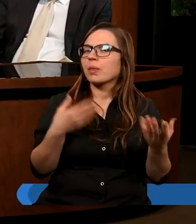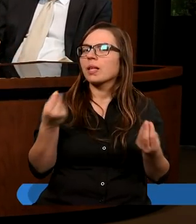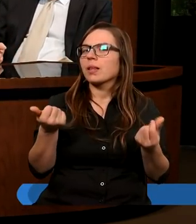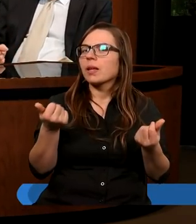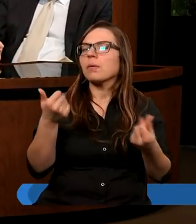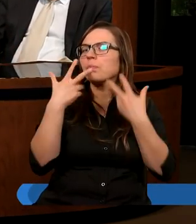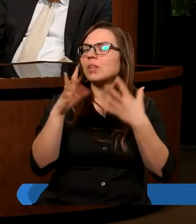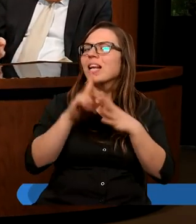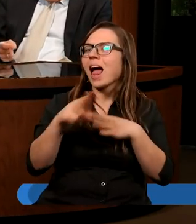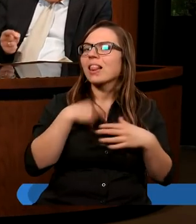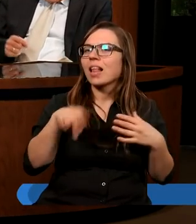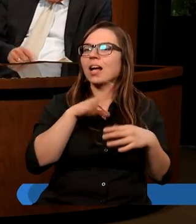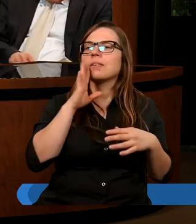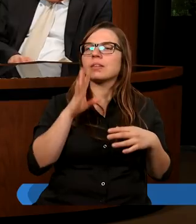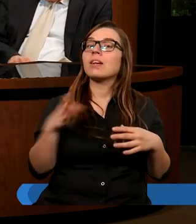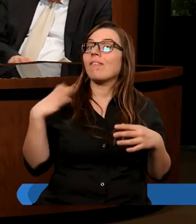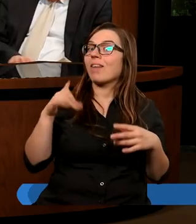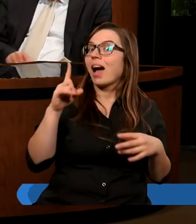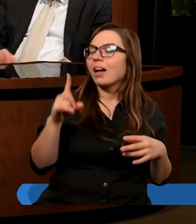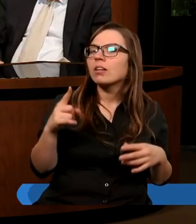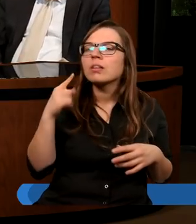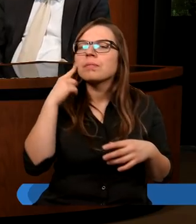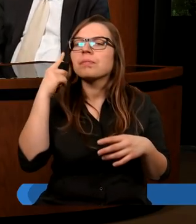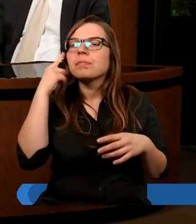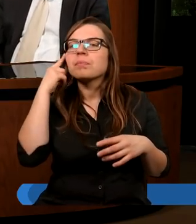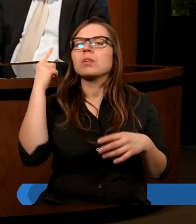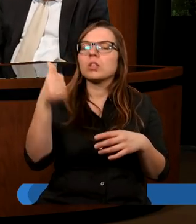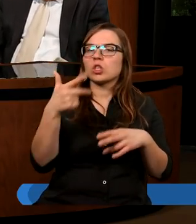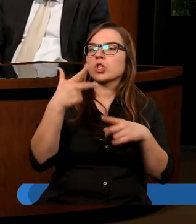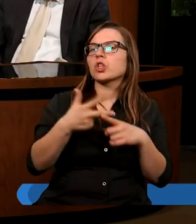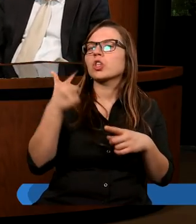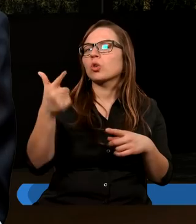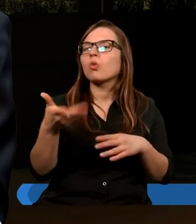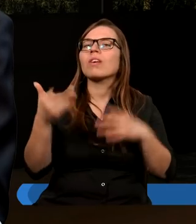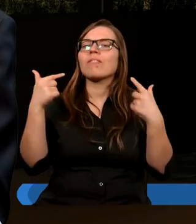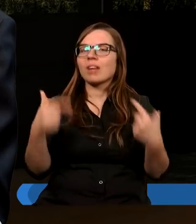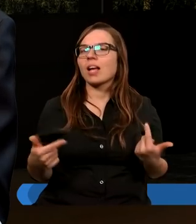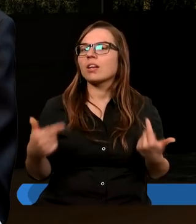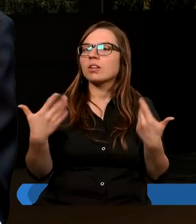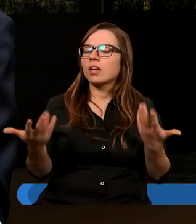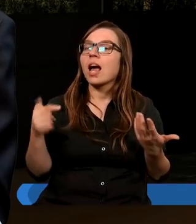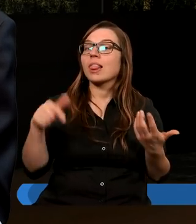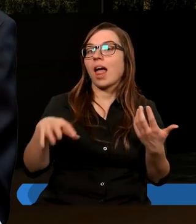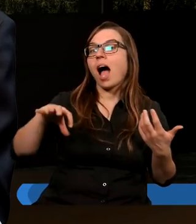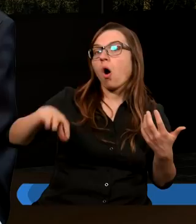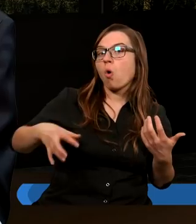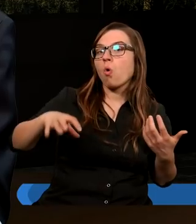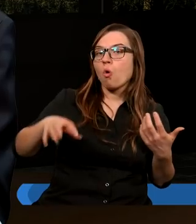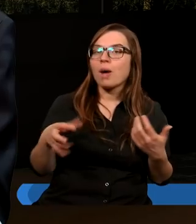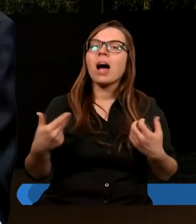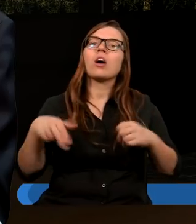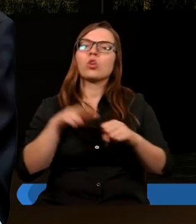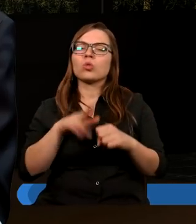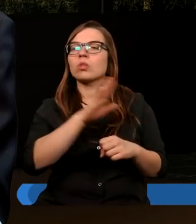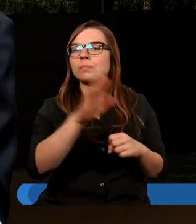dla nas. Proszę bardzo. Warto też wspomnieć to, co jest w 32 wierszu, że w tej grupie, która